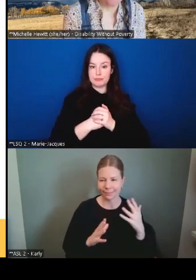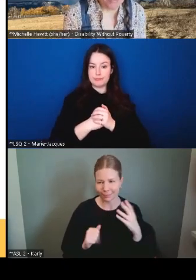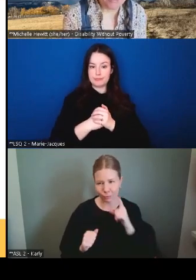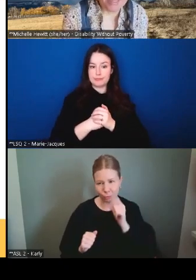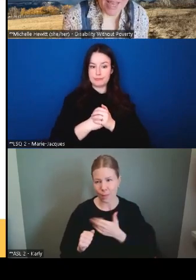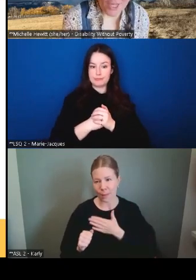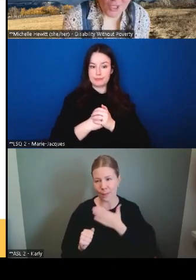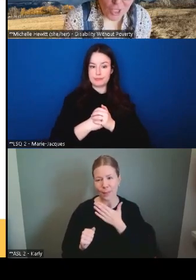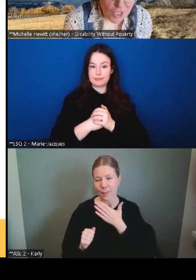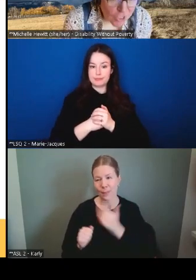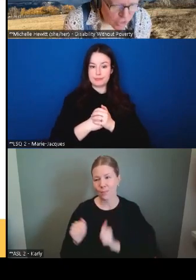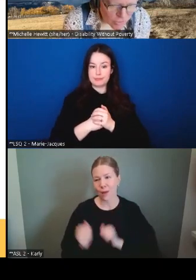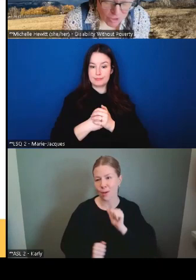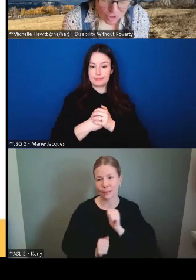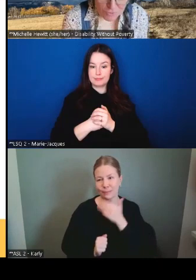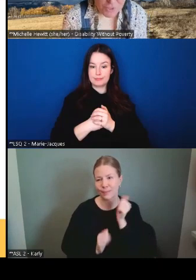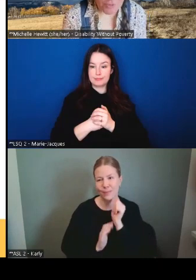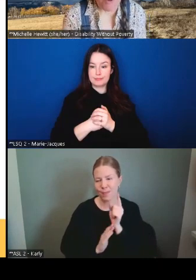Alors,